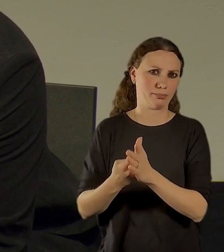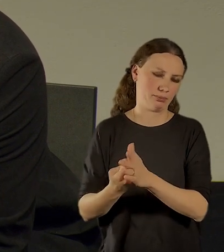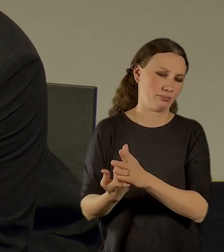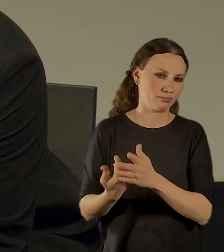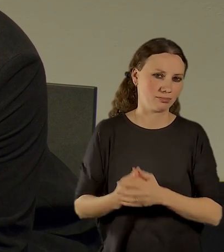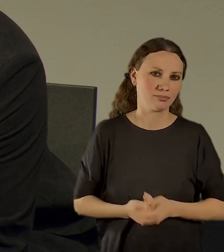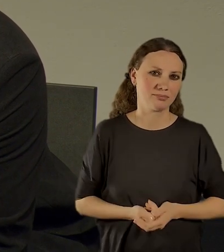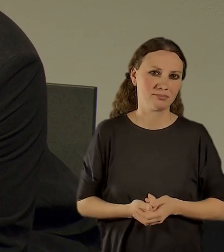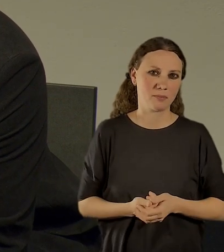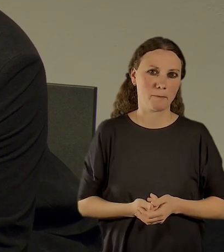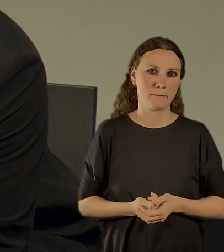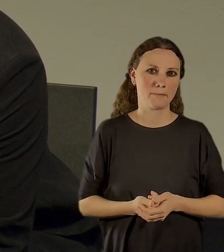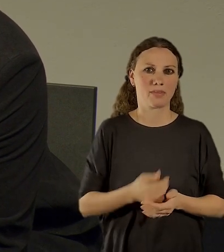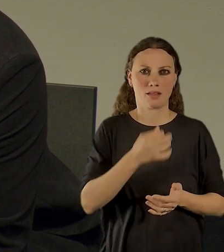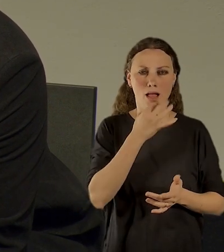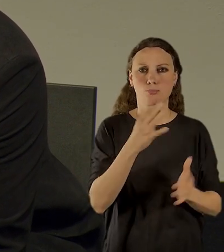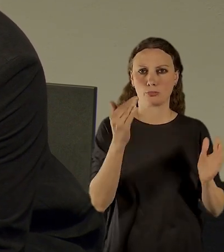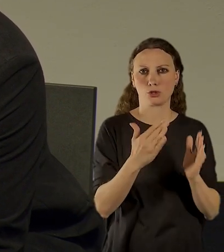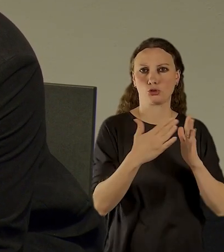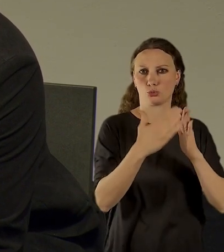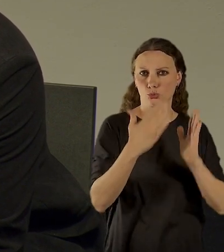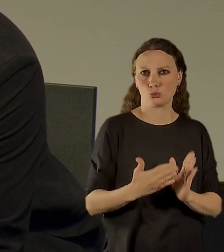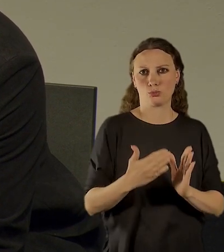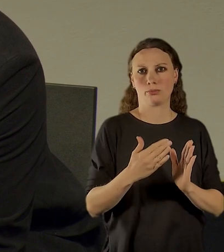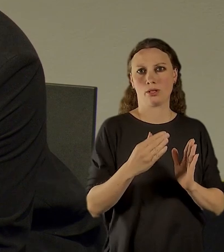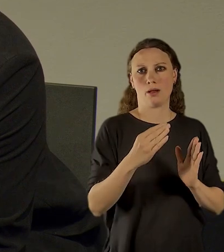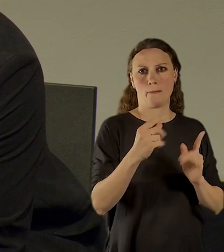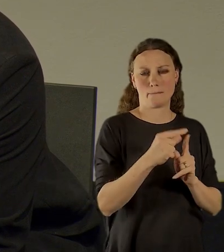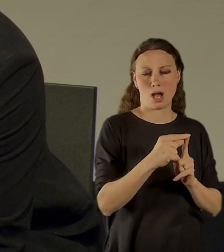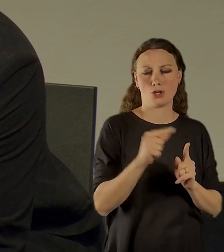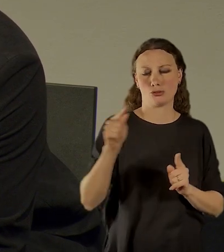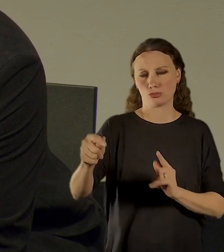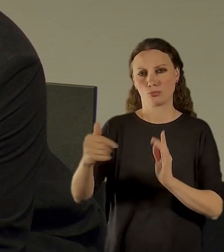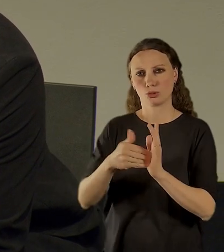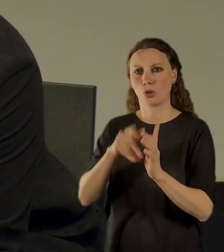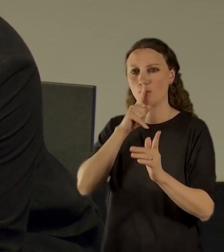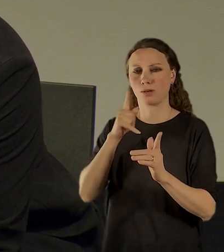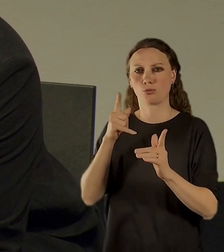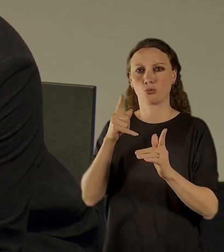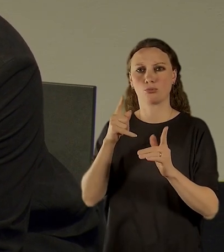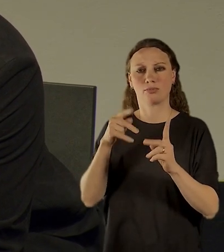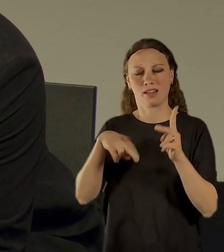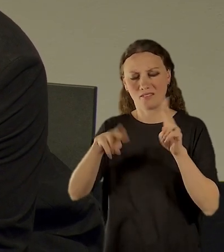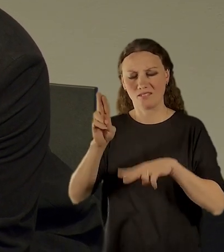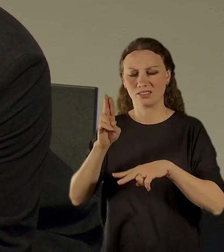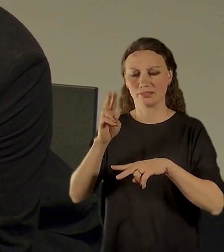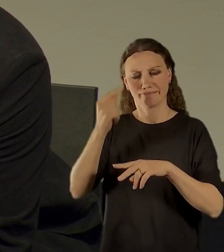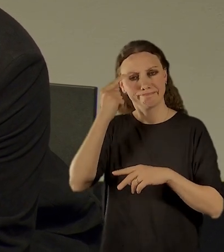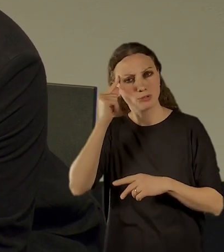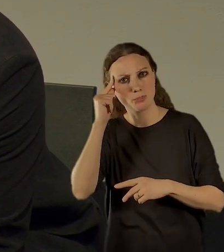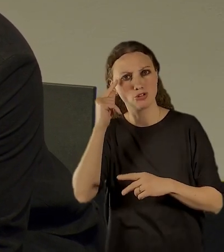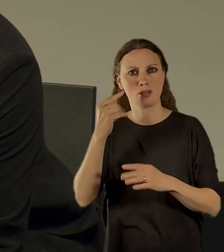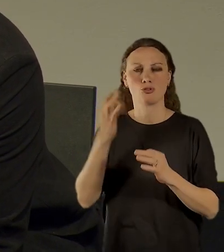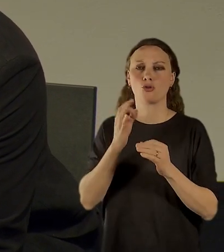především jakousi širší koncepci, která bude dlouhodobější a bude,